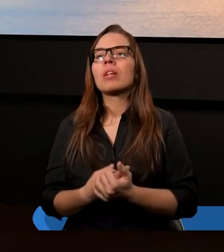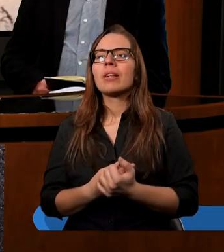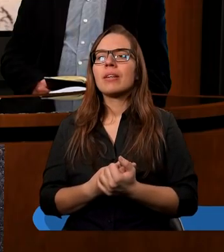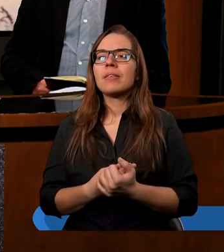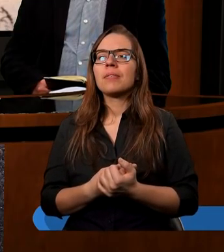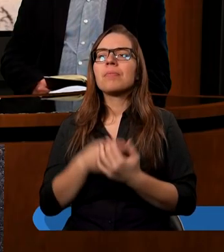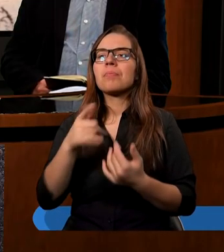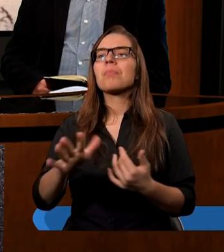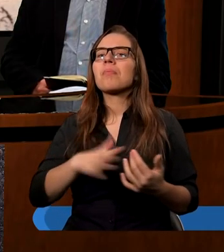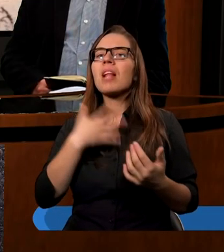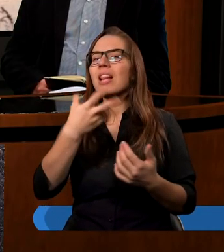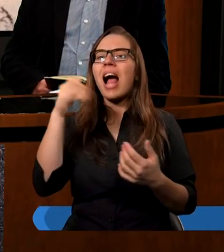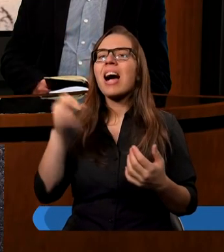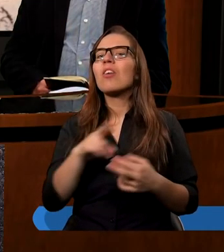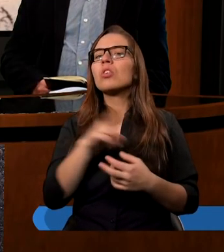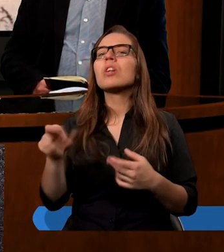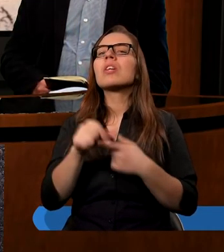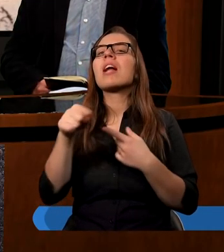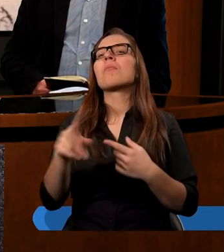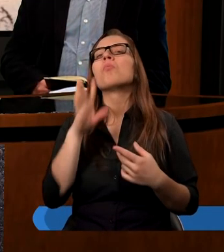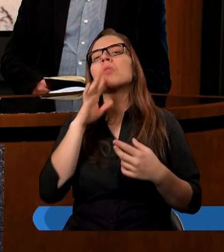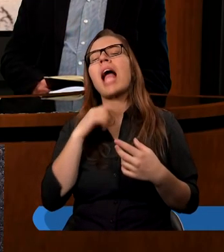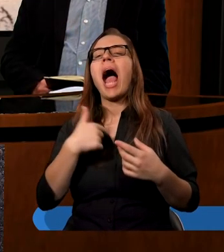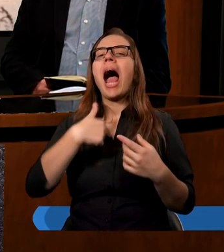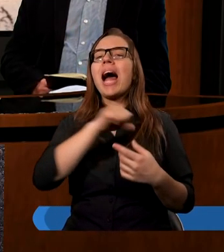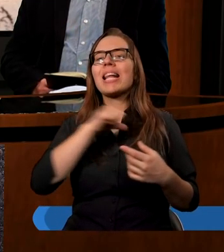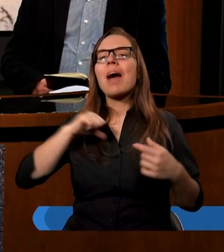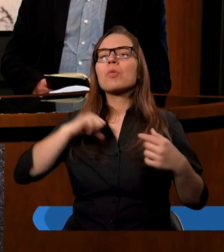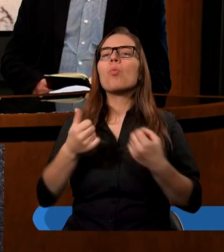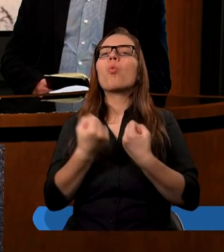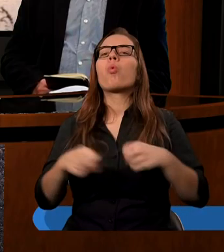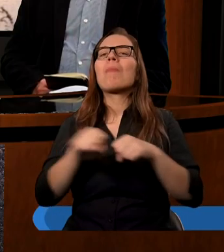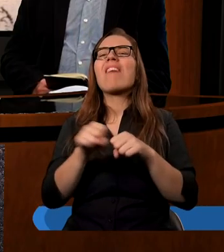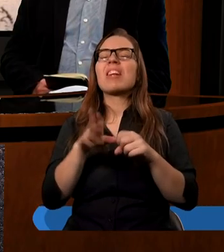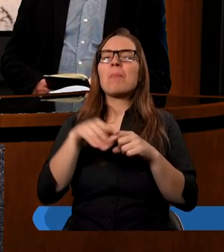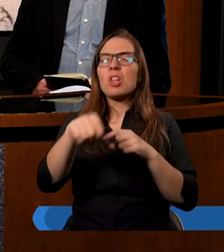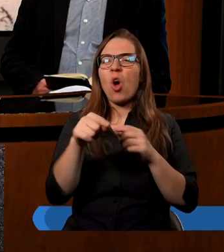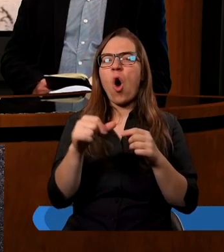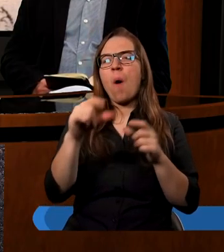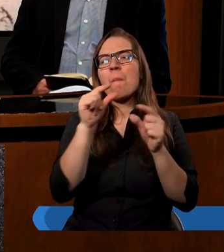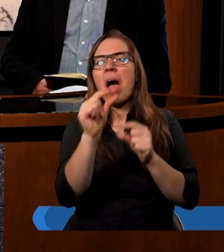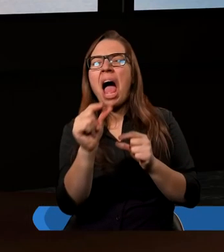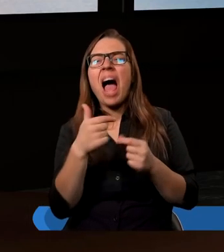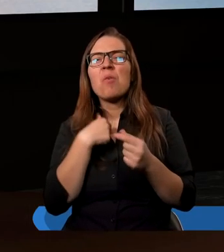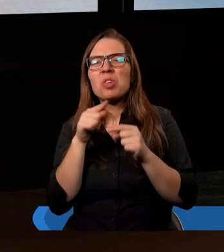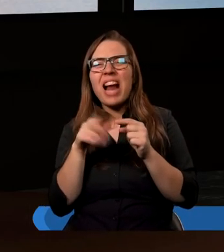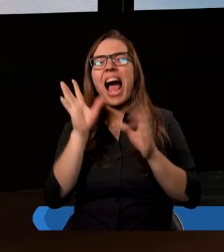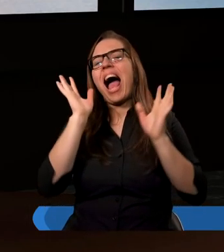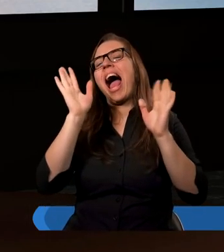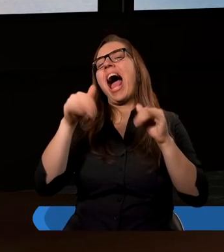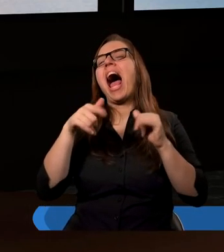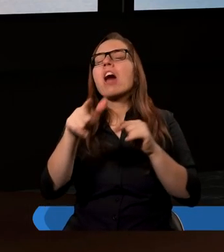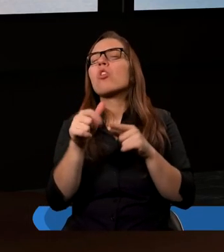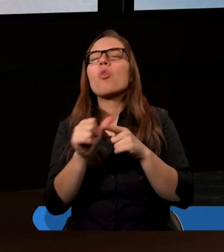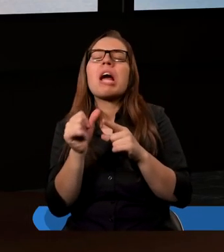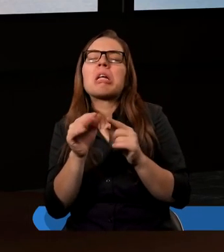Wydaje mi się, że właśnie najgorszą rzeczą tutaj to jest usprawiedliwianie się, że to nie jest nic wielkiego. Mam niską pensję, więc muszę